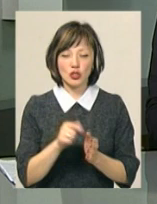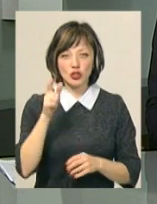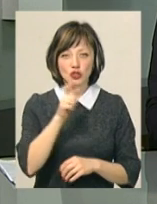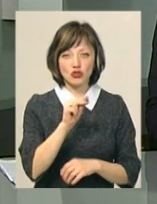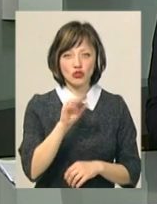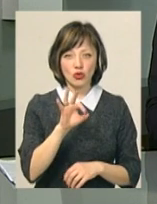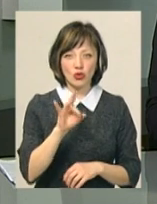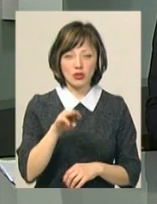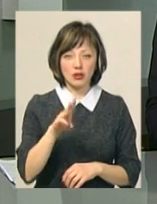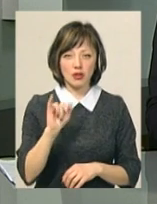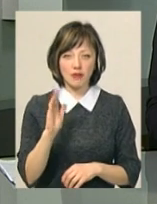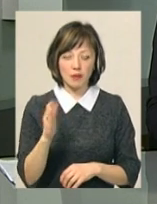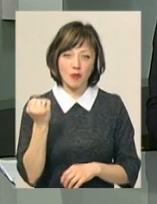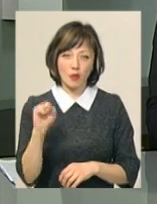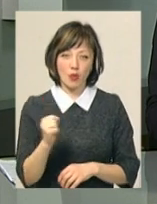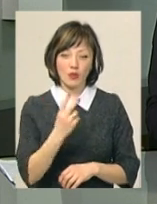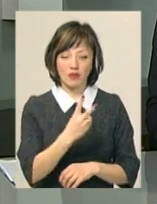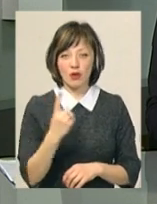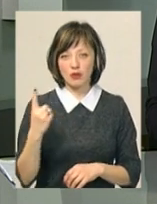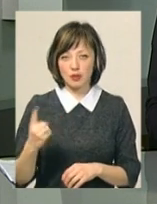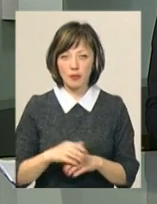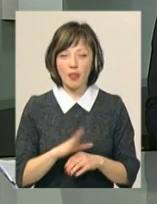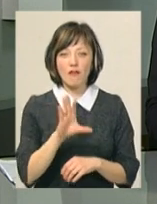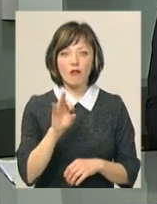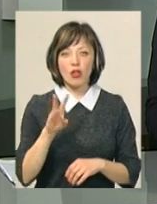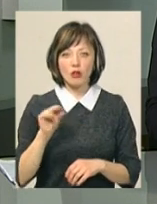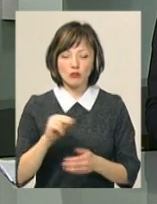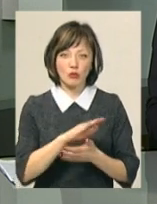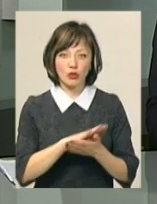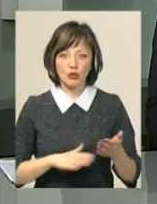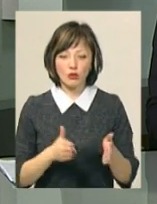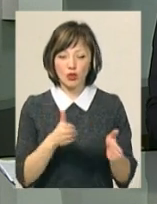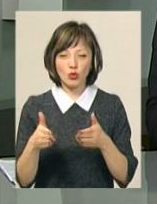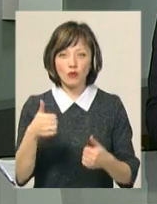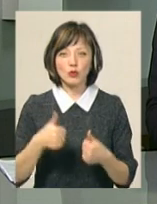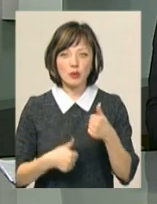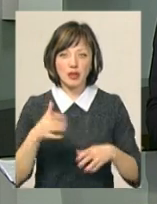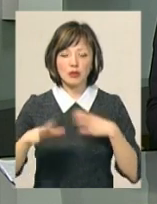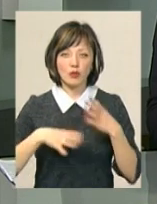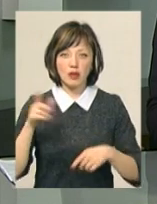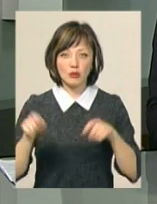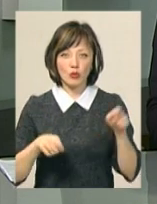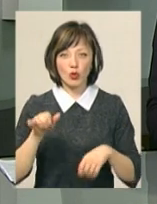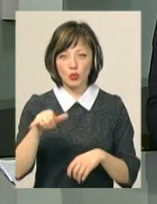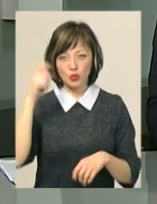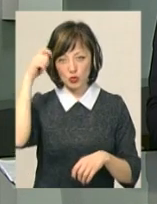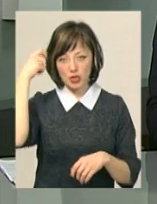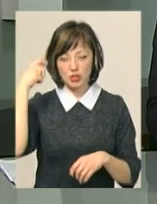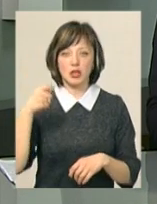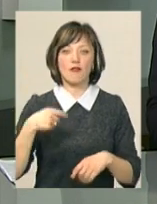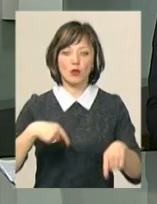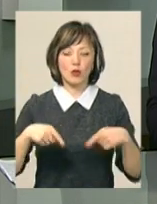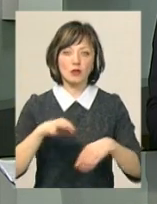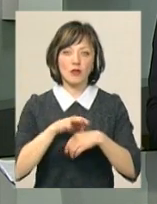Зустріч завершилася перемогою гостей 2-1. Волочинський агробізнес продовжив підготовку до змагань тренувальним збором у Туреччині, де